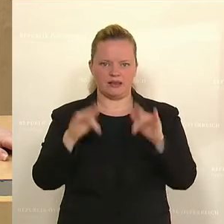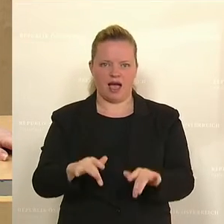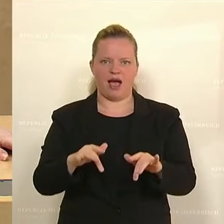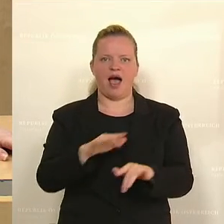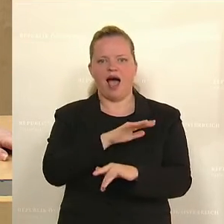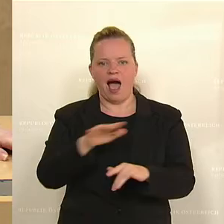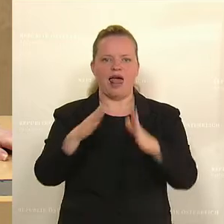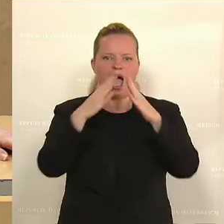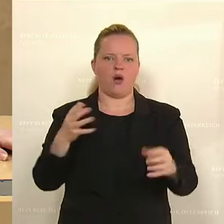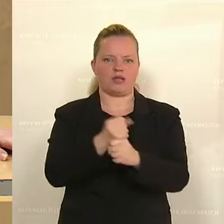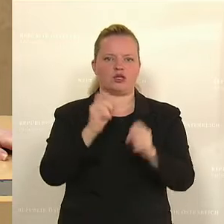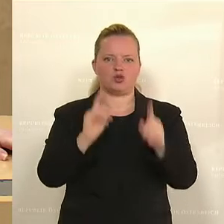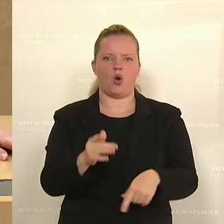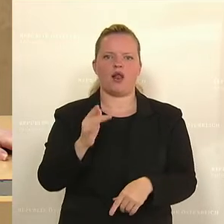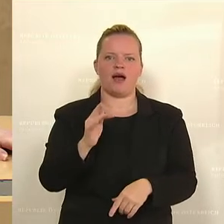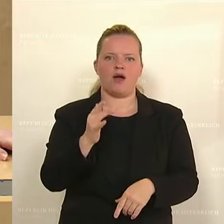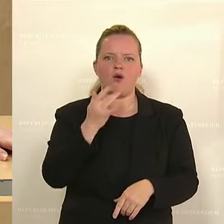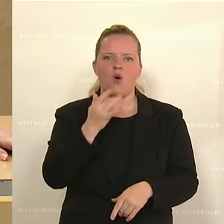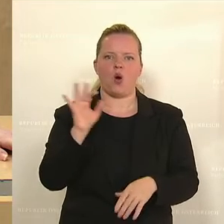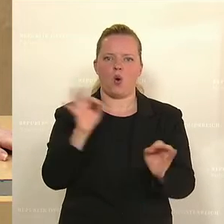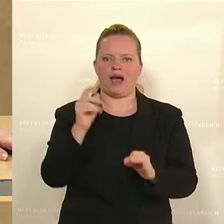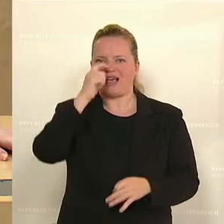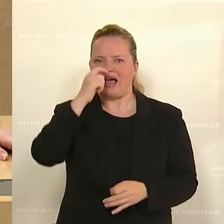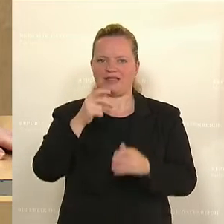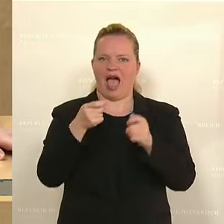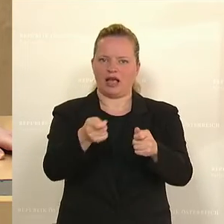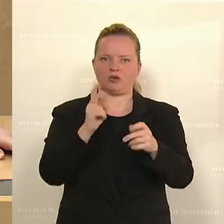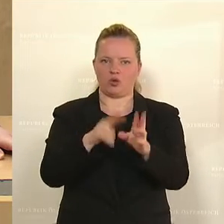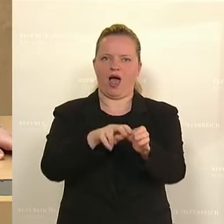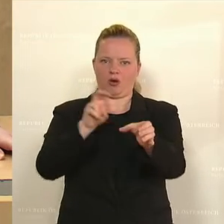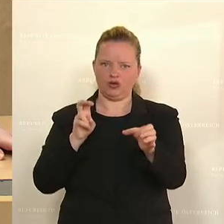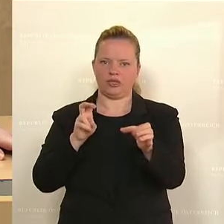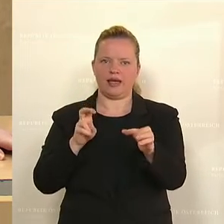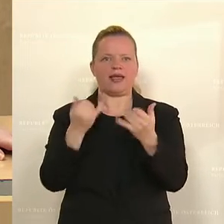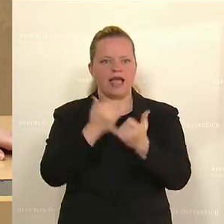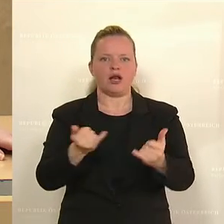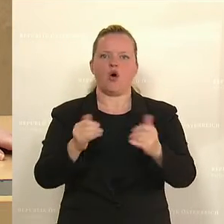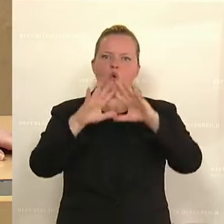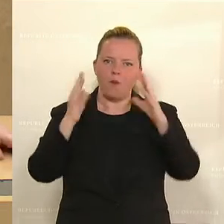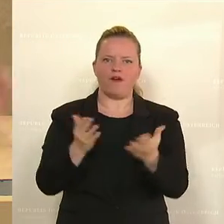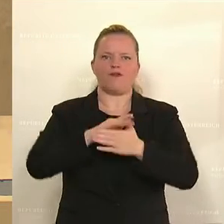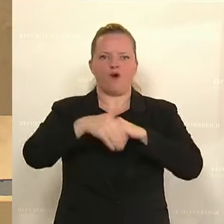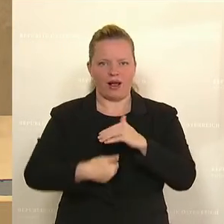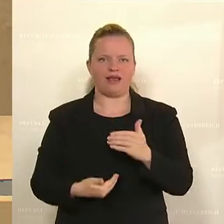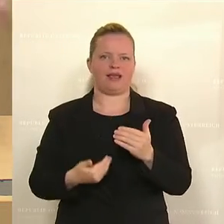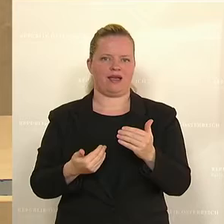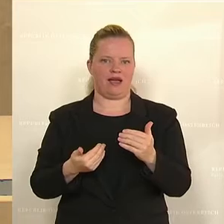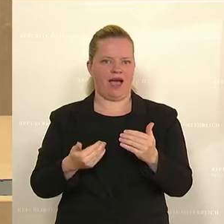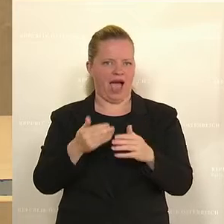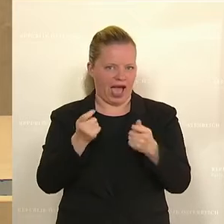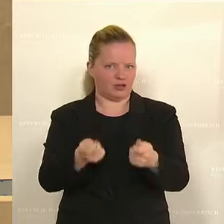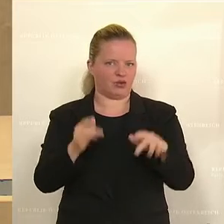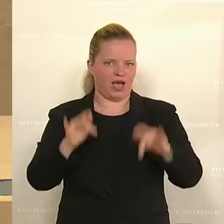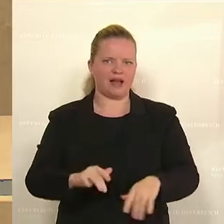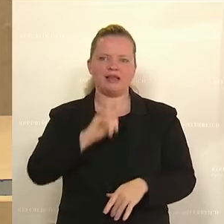für alle Haushalte aus Öl und Gasheizungen gelungen sein soll. Dass dann jeder eine umweltfreundliche Heizung zu Hause hat, wo man nicht auf Kosten